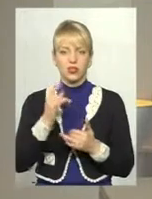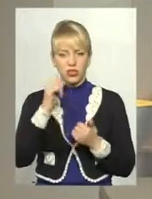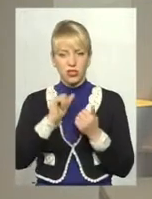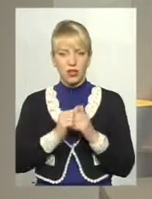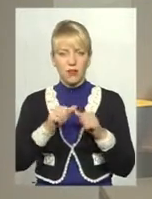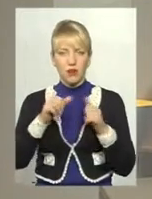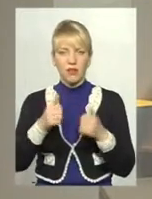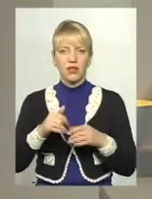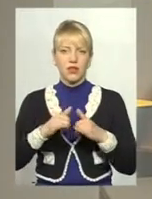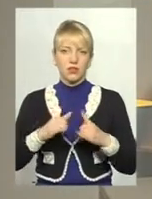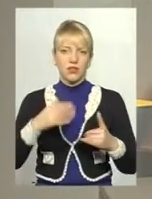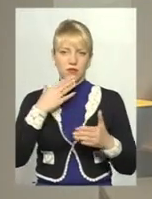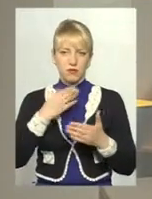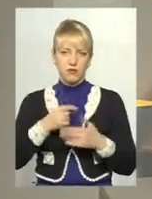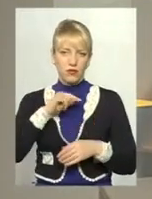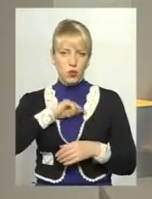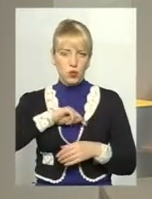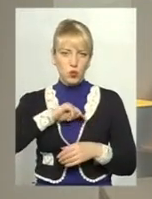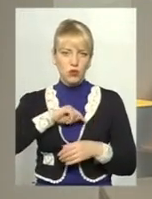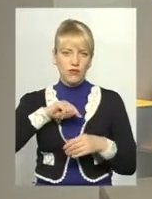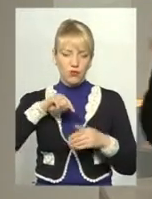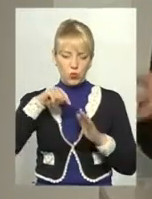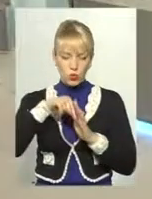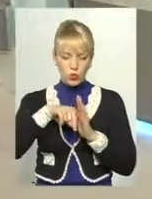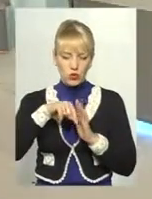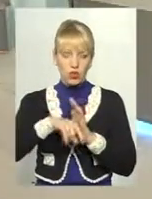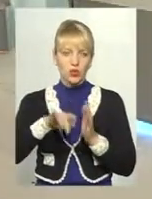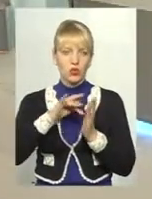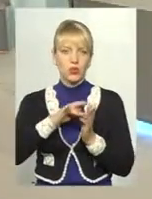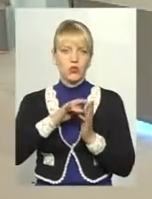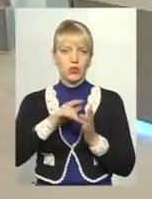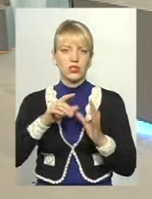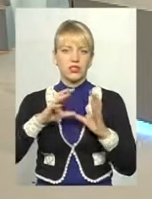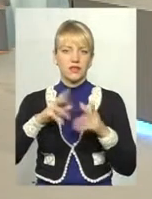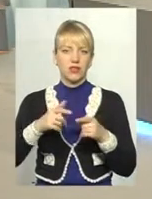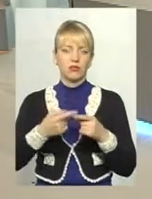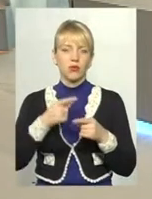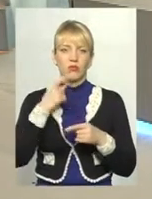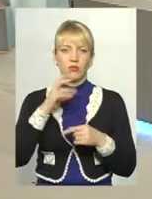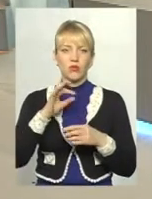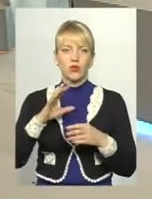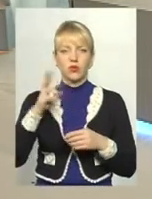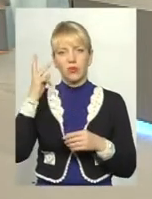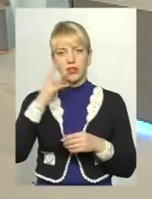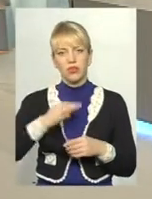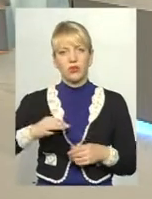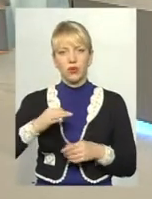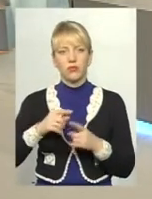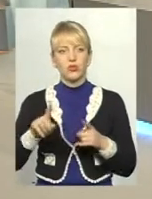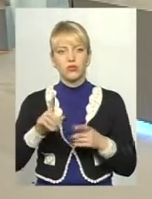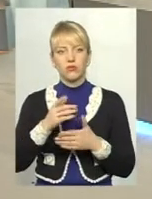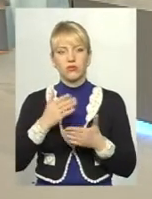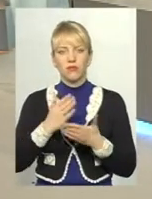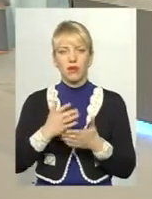розвивати оцей внутрішній туризм свій. Тобто ми говоримо зараз за Хмельницьку область, за те, що ми маємо внутрішні, так само кожна